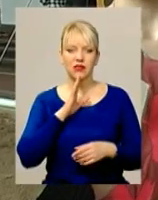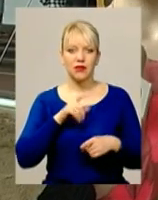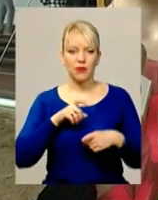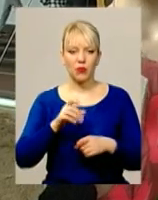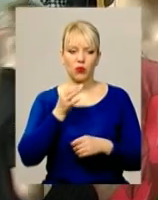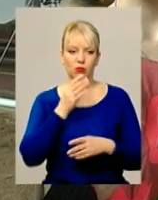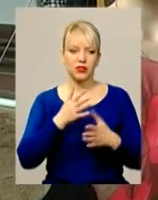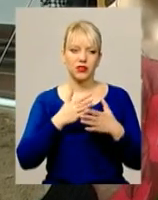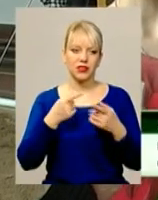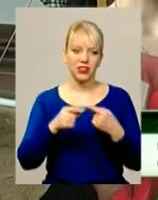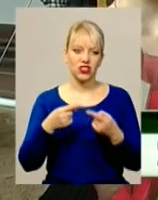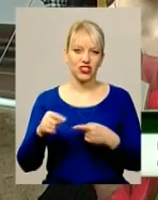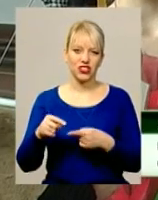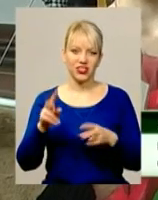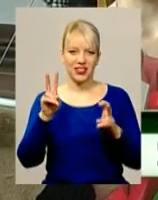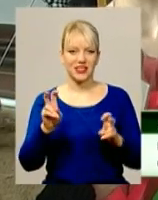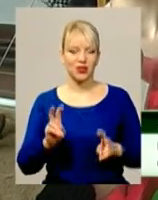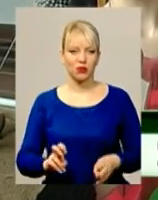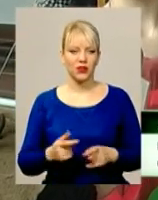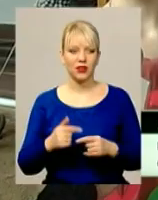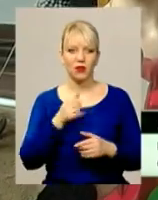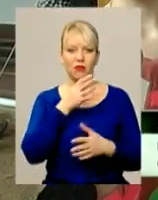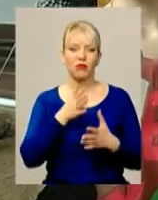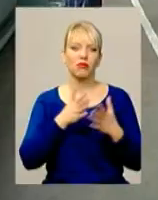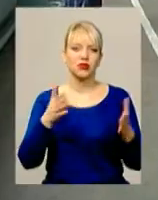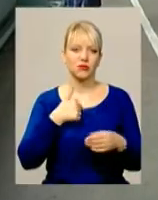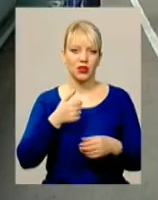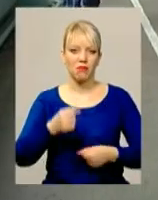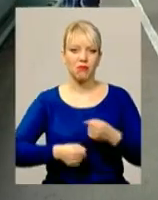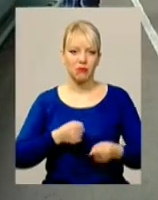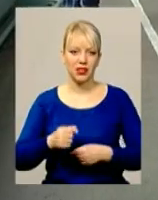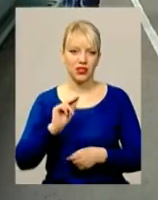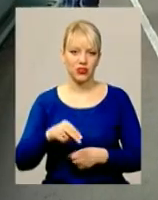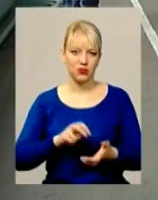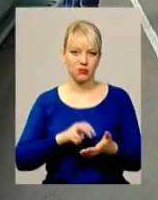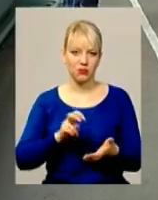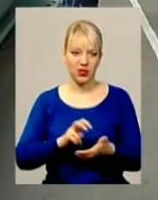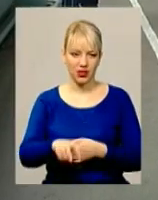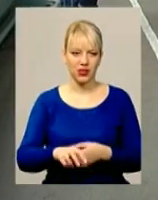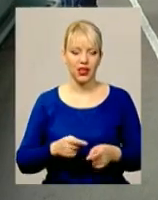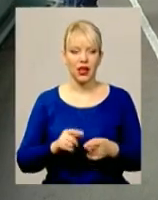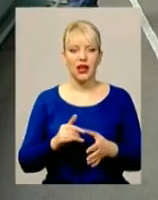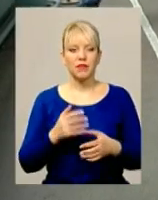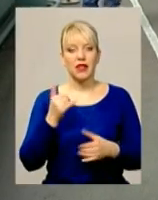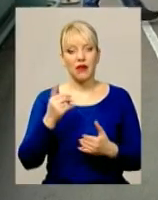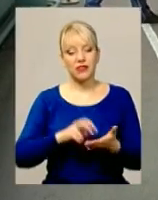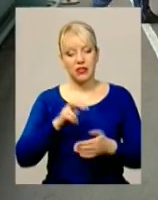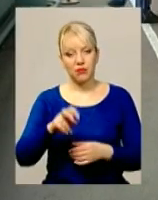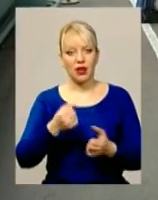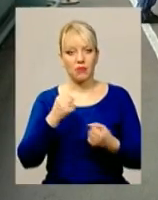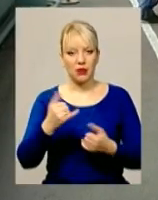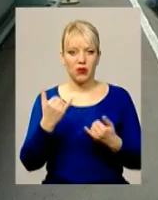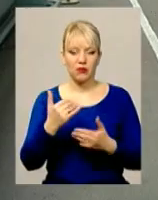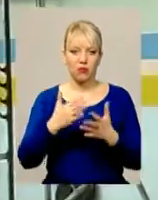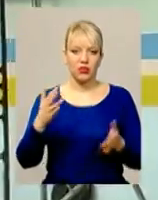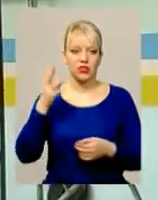подобаються інші дисципліни. Мені більше біг подобається, чим стрибки. Та в більшості дисциплін сьогодні перемагали хмельничани. Одна з них – Ельвіра